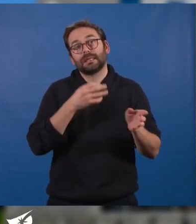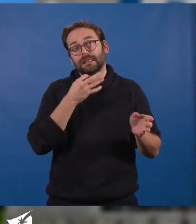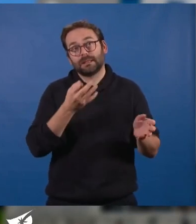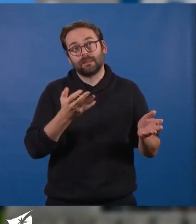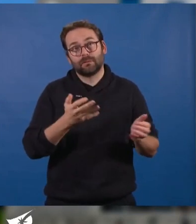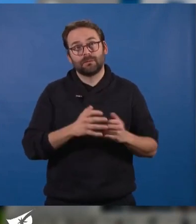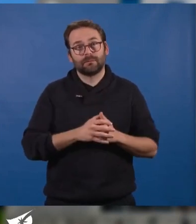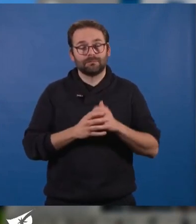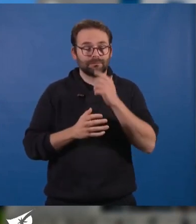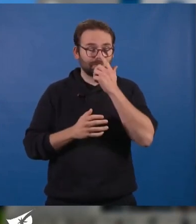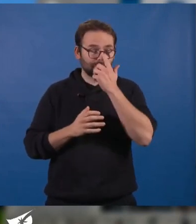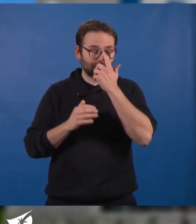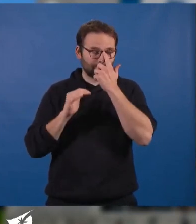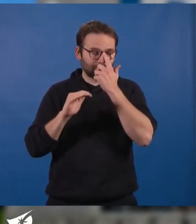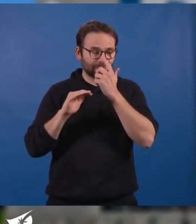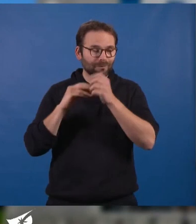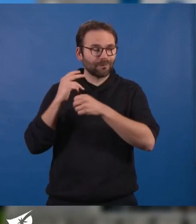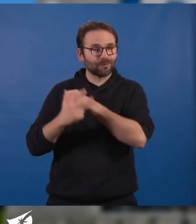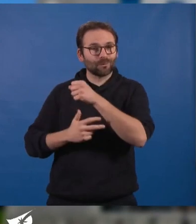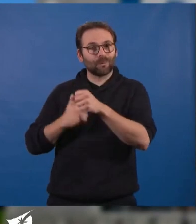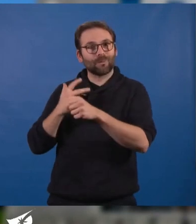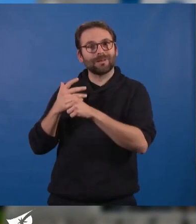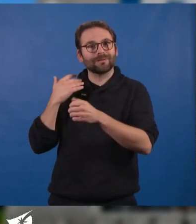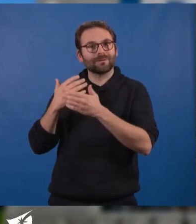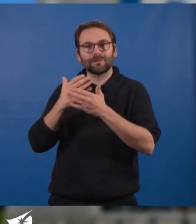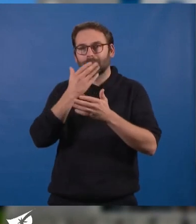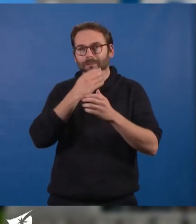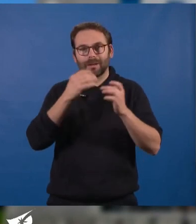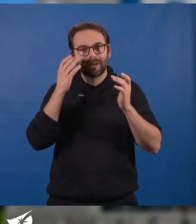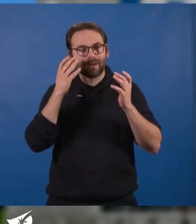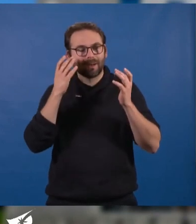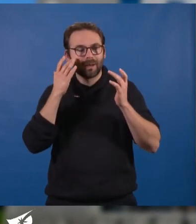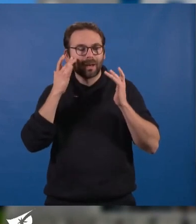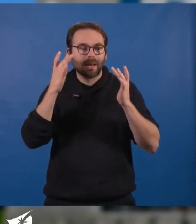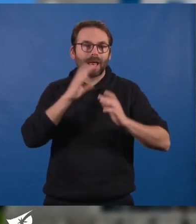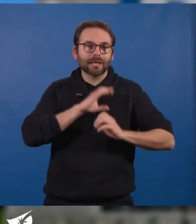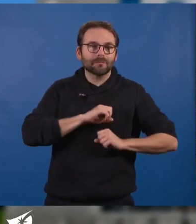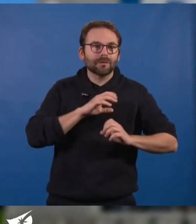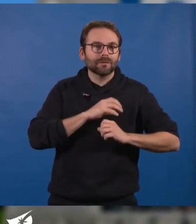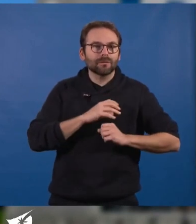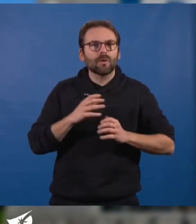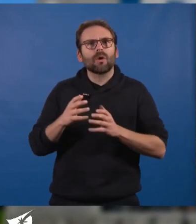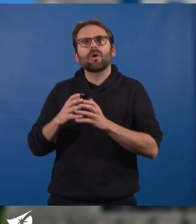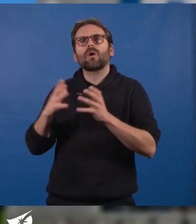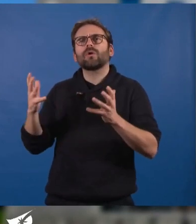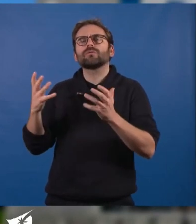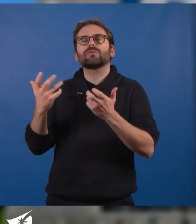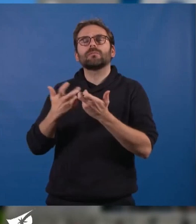-être que nous sortons tout de même de trois belles années d'expérimentation, d'une grande troupe comme Royal Deluxe à